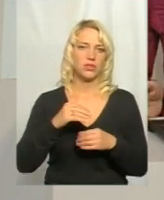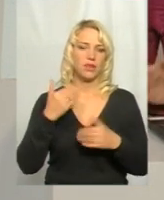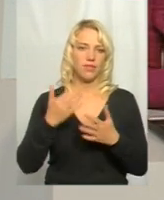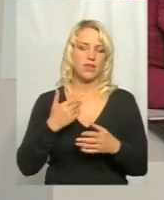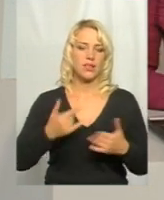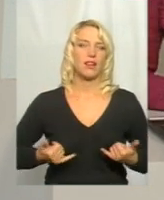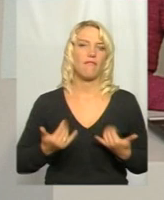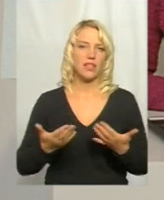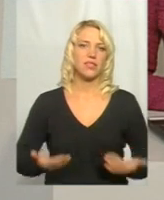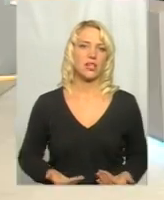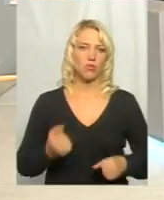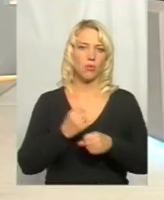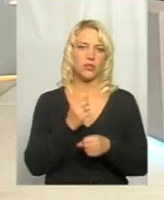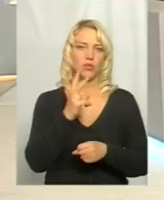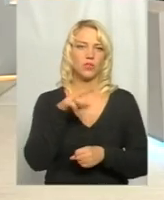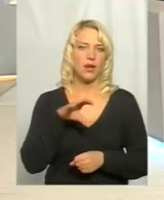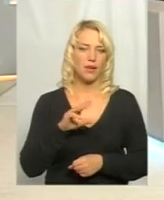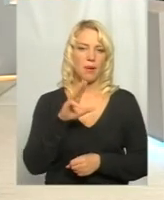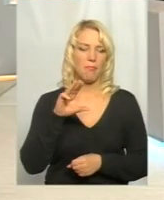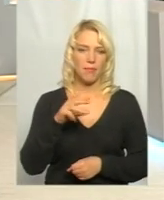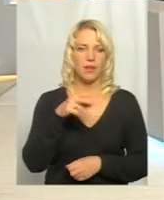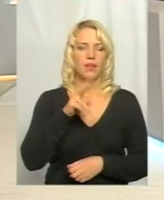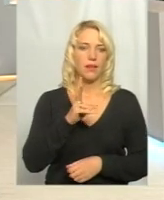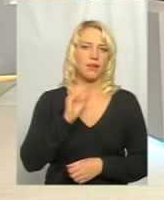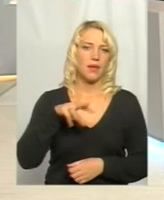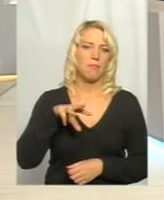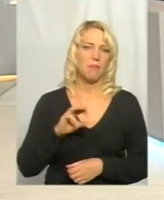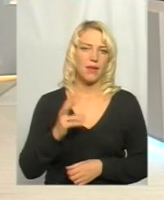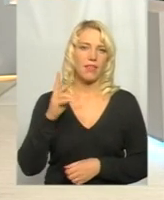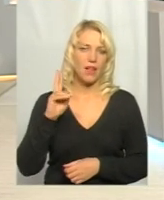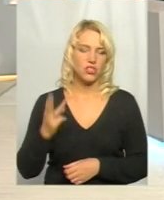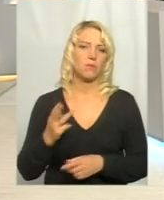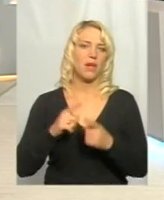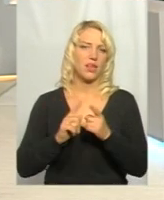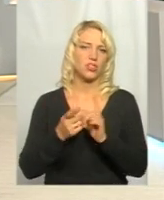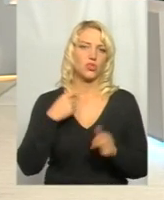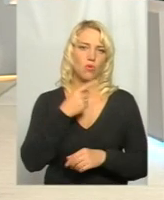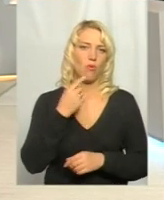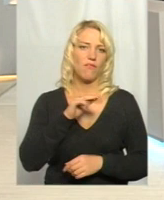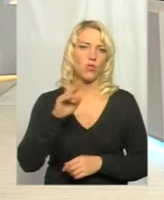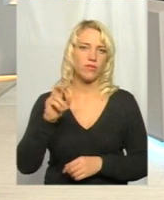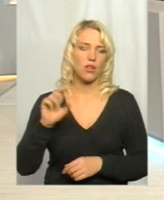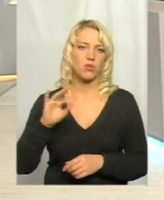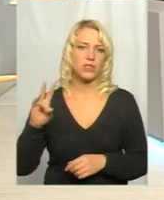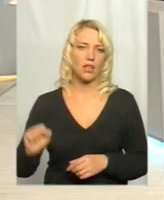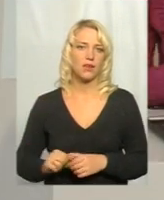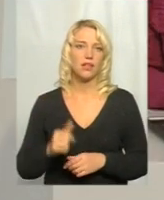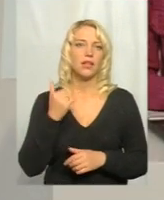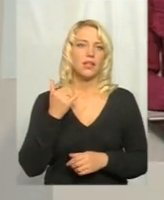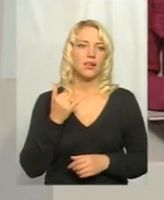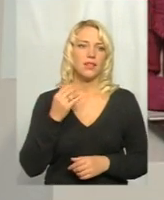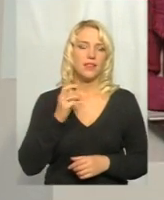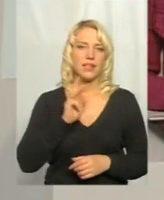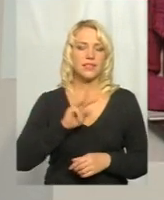«Наживо» працюють ведуча Олена Кам'яняш. На жестову мову перекладає Оксана Фіновська. Долучайтеся до розмови. На сайті